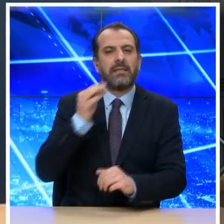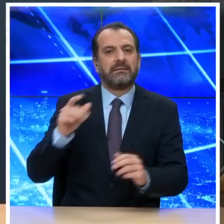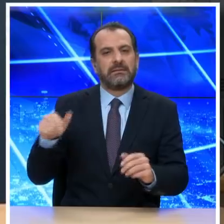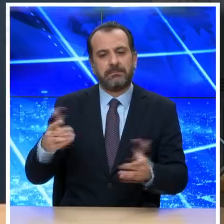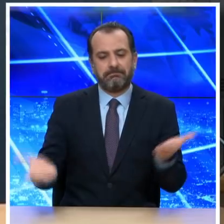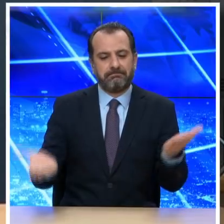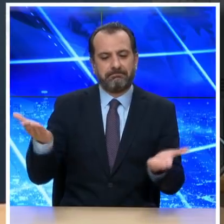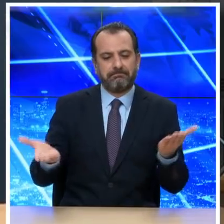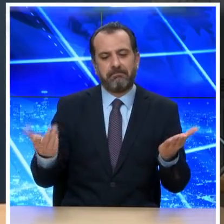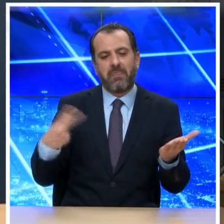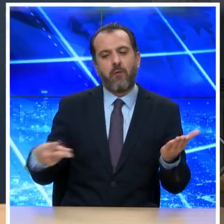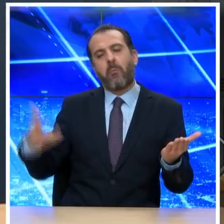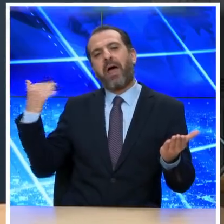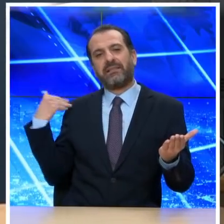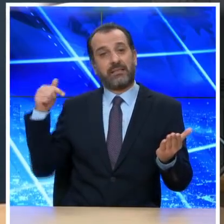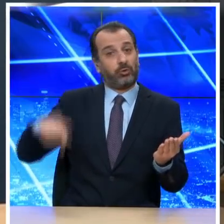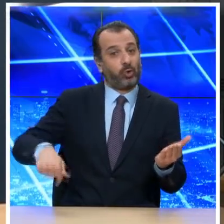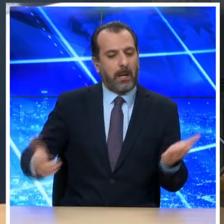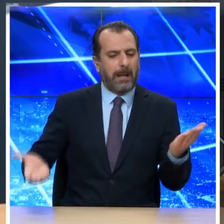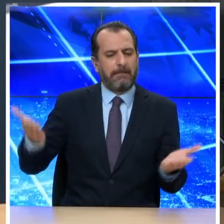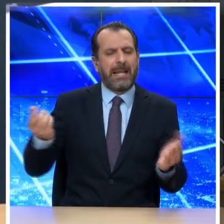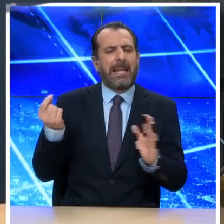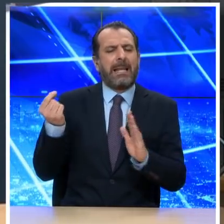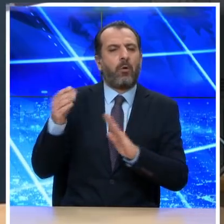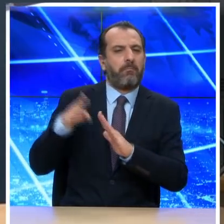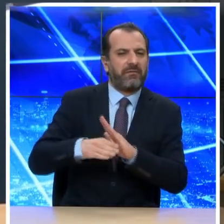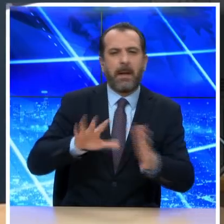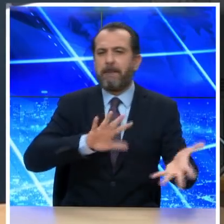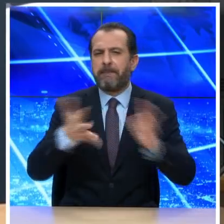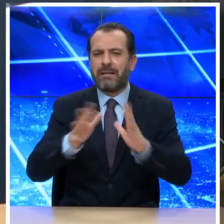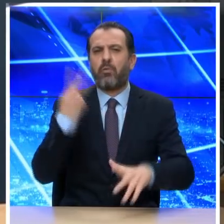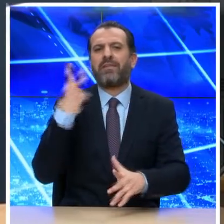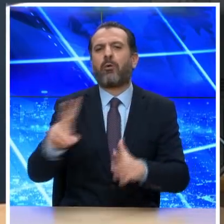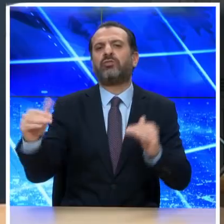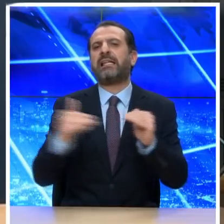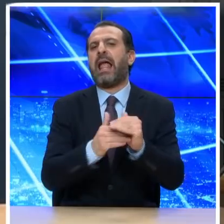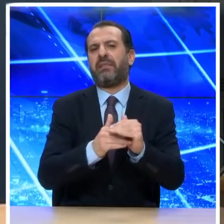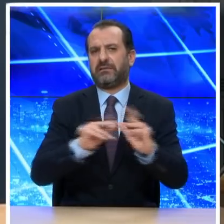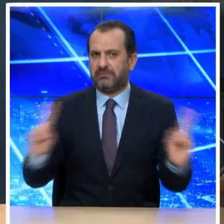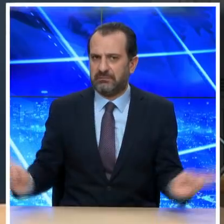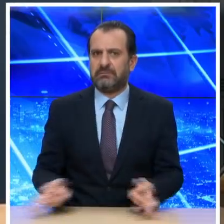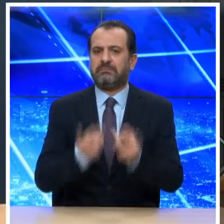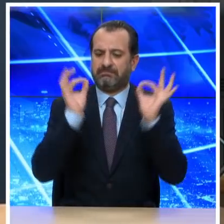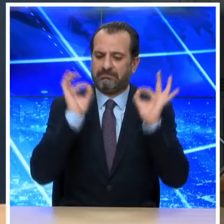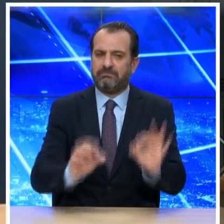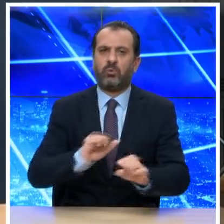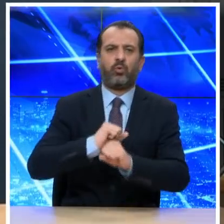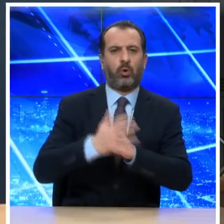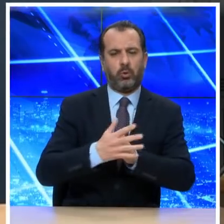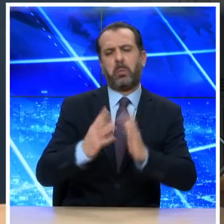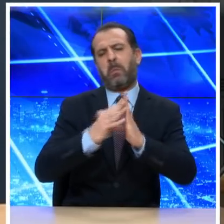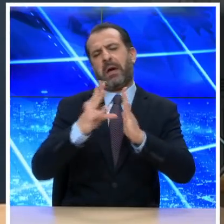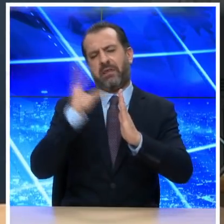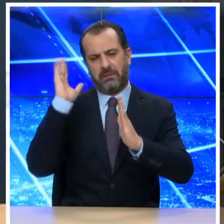συγκριτικά με δύο εβδομάδες πριν και πλέον κινείται σε περίπου 200.000 διαγνώσεις. Να δούμε μερικές χώρες ενδεικτικά.